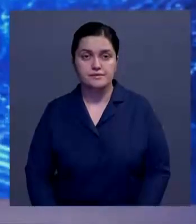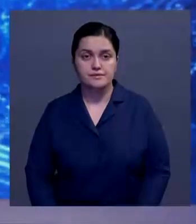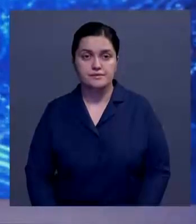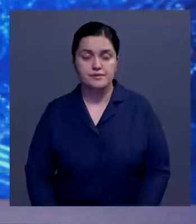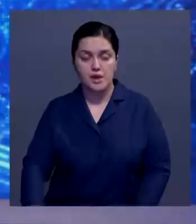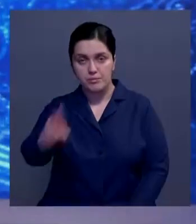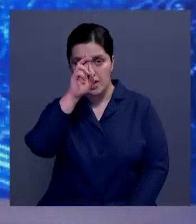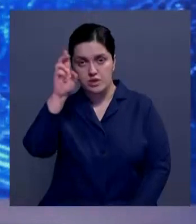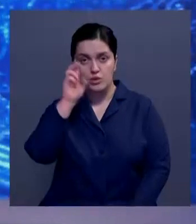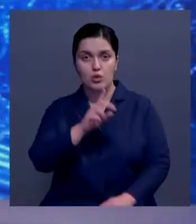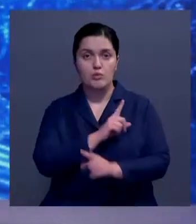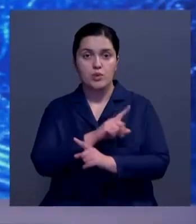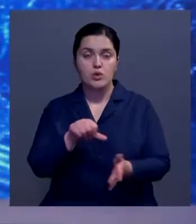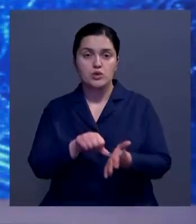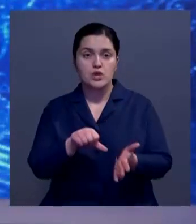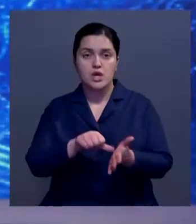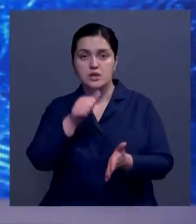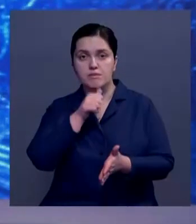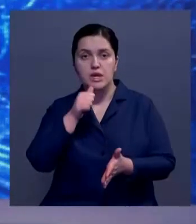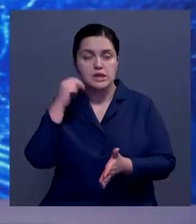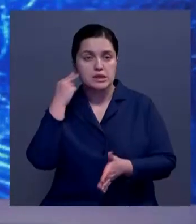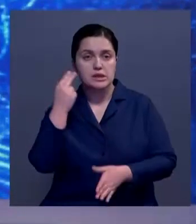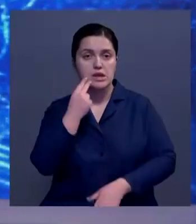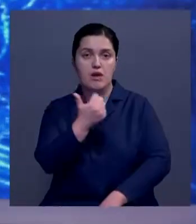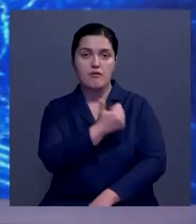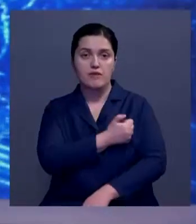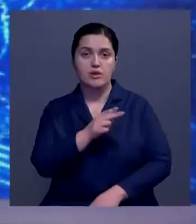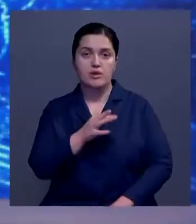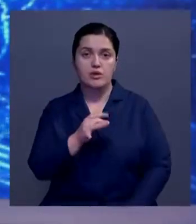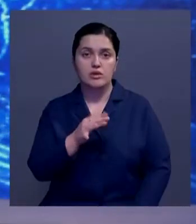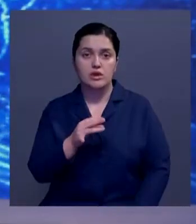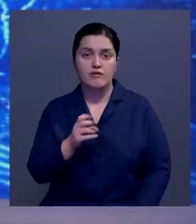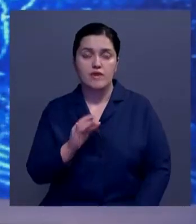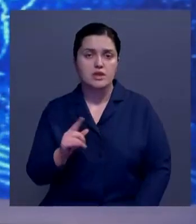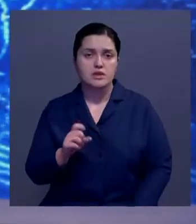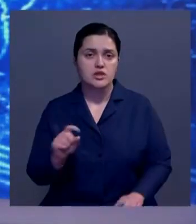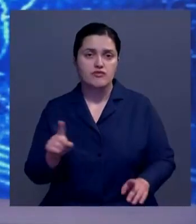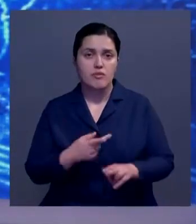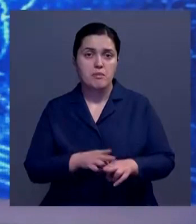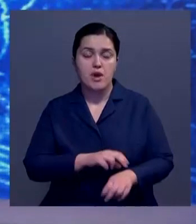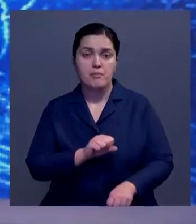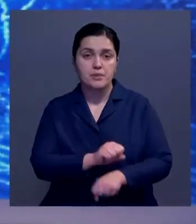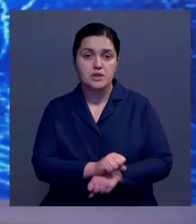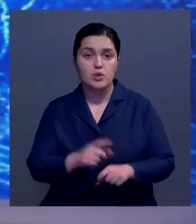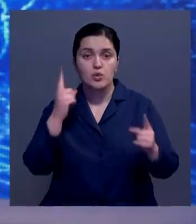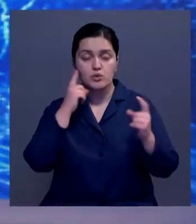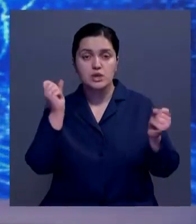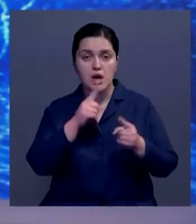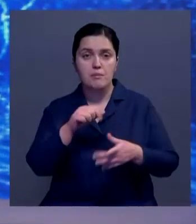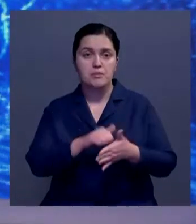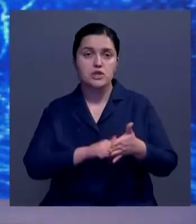В Бразилии умер участник испытаний китайской вакцины Коронавак, из-за чего исследования препарата приостановлены. Эксперты устанавливают